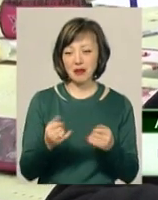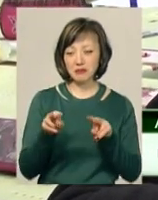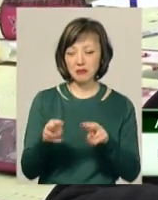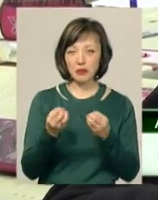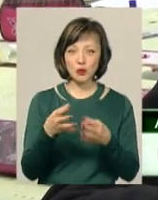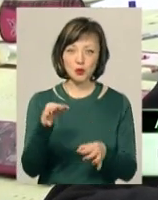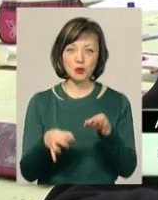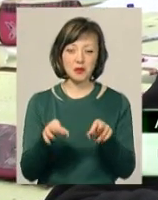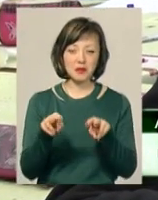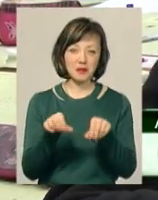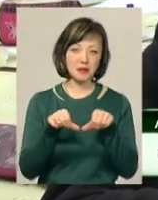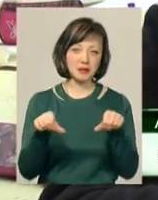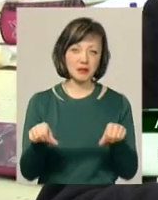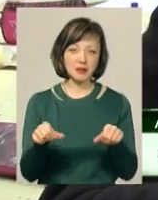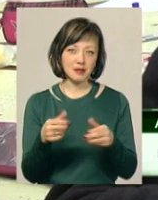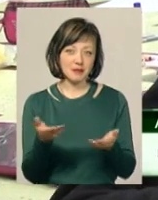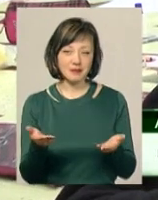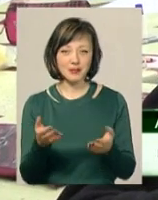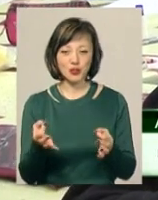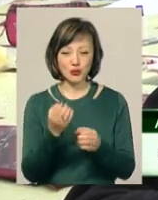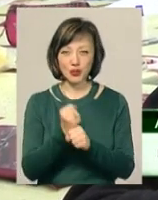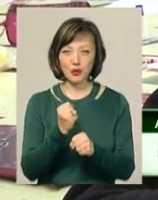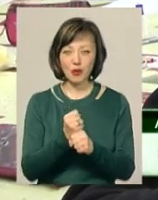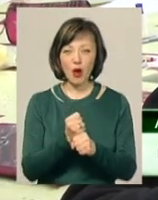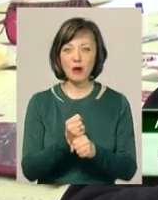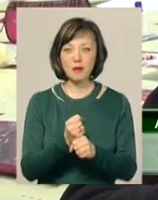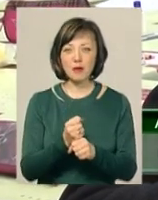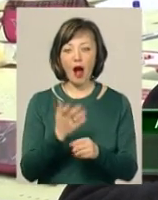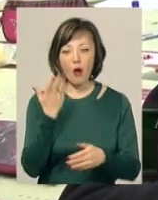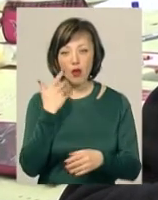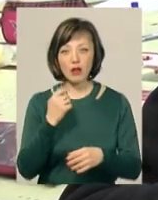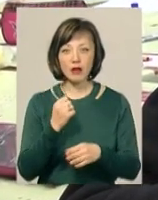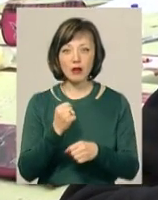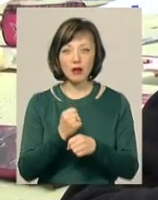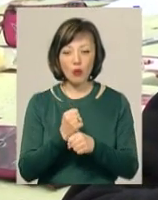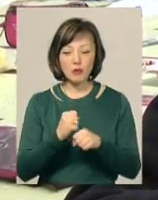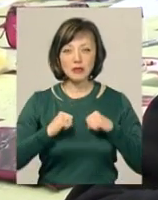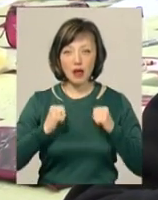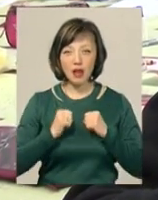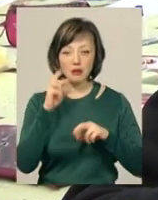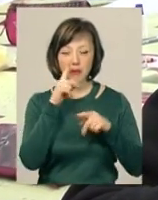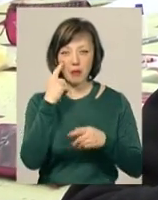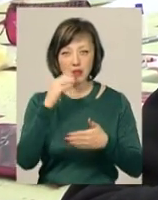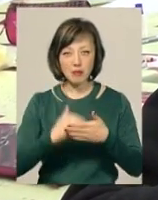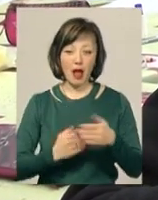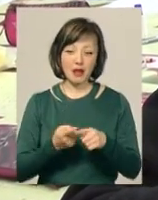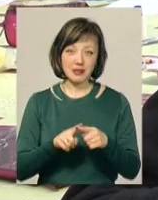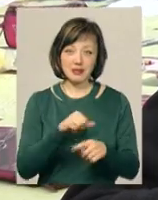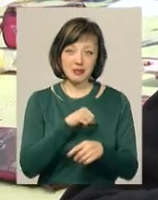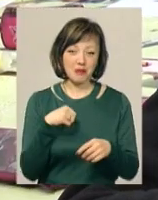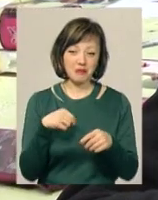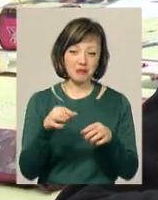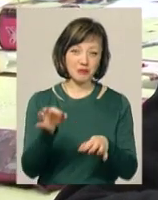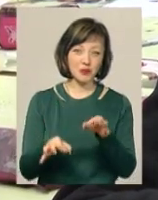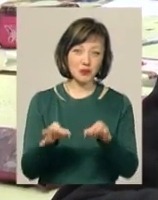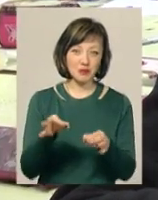Якщо ти робиш, то ти думаєш, що я хочу зробити найкраще, щоб воно було. А якщо щось неправильно, то зразу бал знімають. А це сам оцінюєш, як знімаєш